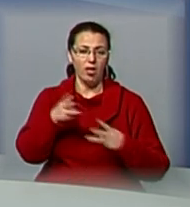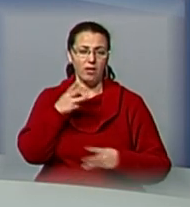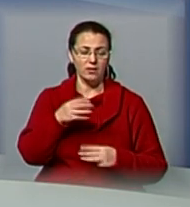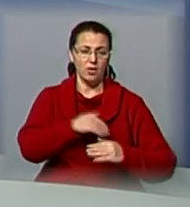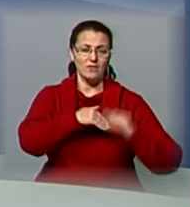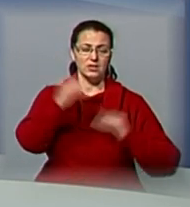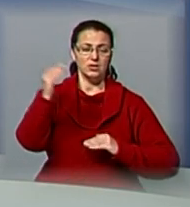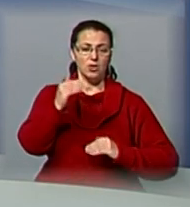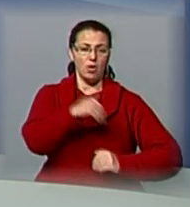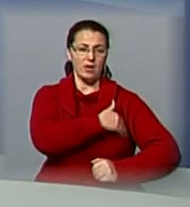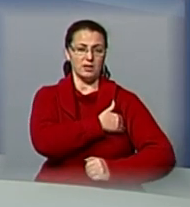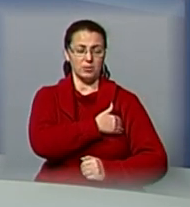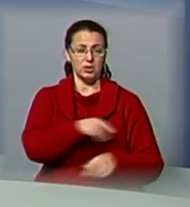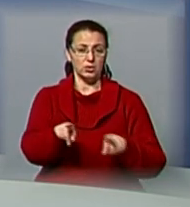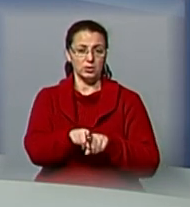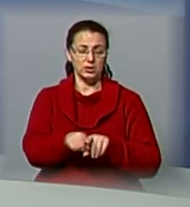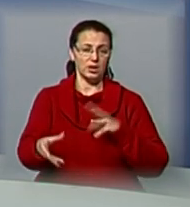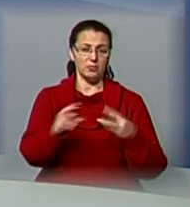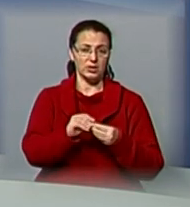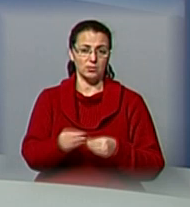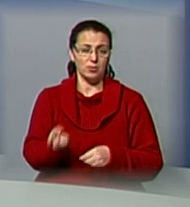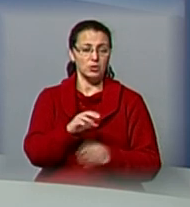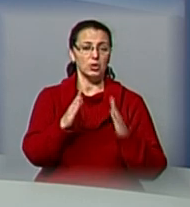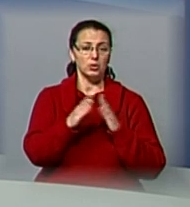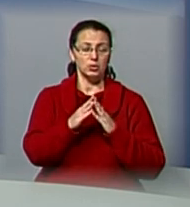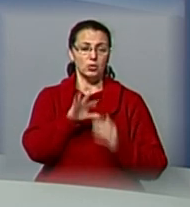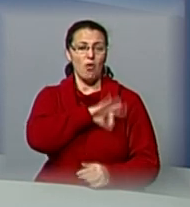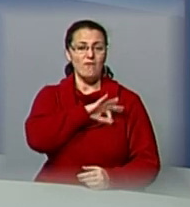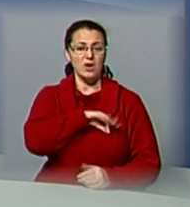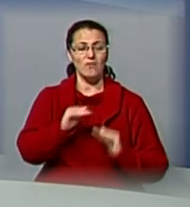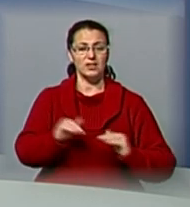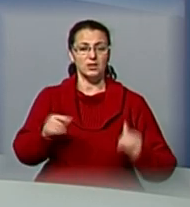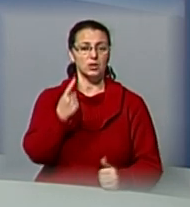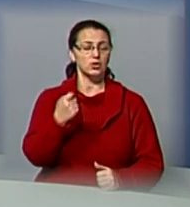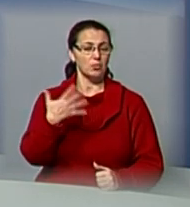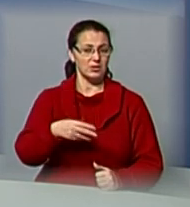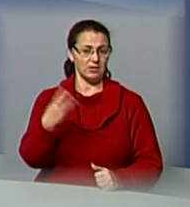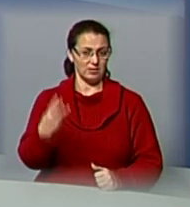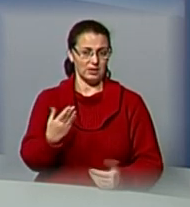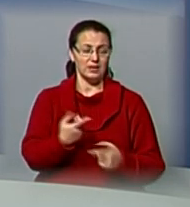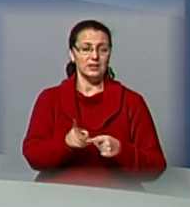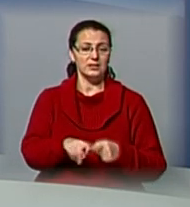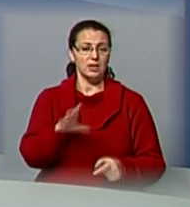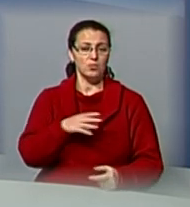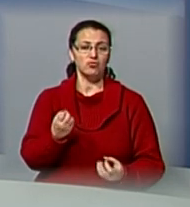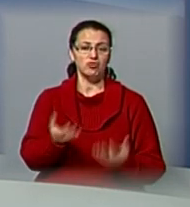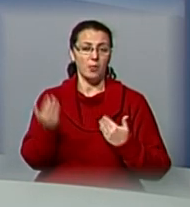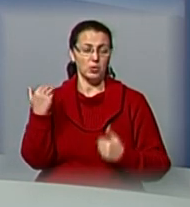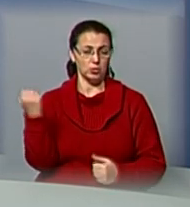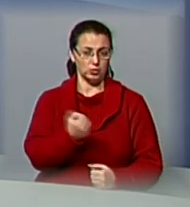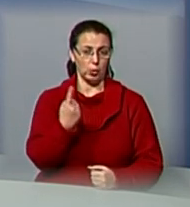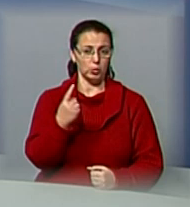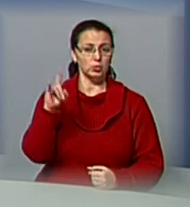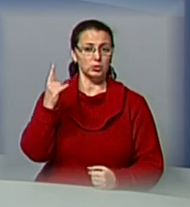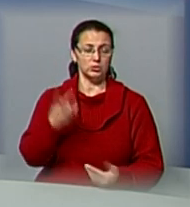температура зі схожими симптомами прийшли до домовихованці дитячого садка номер 153. Це сталося ще минулого тижня. Одну дитину